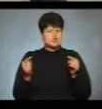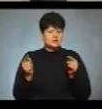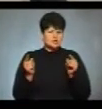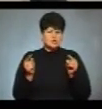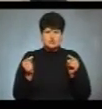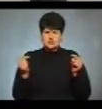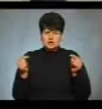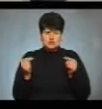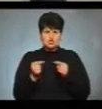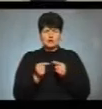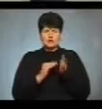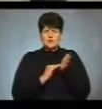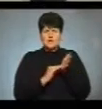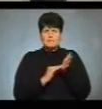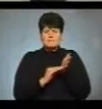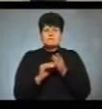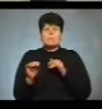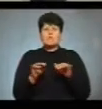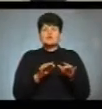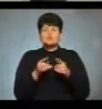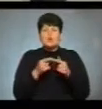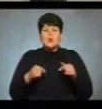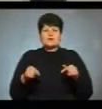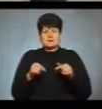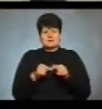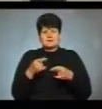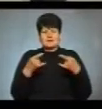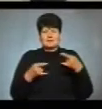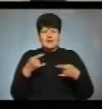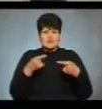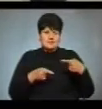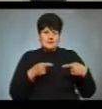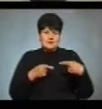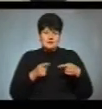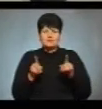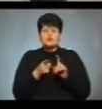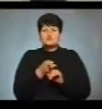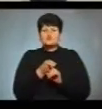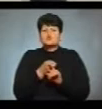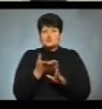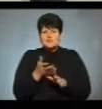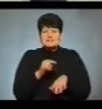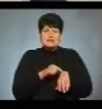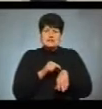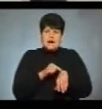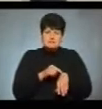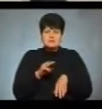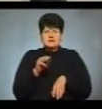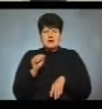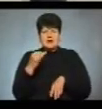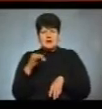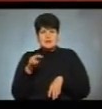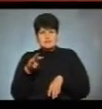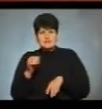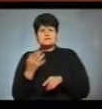прописана сама процедура організації самих теледебатів. Тобто, що стосується таймінгу, скільки